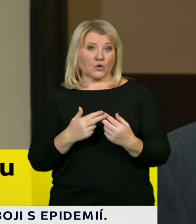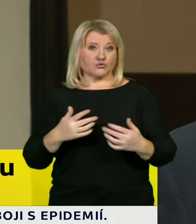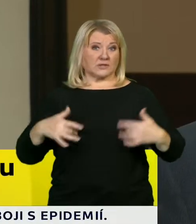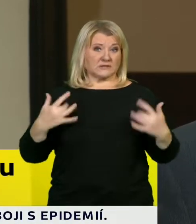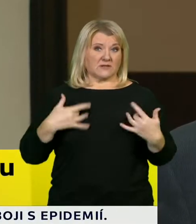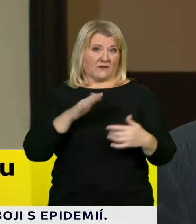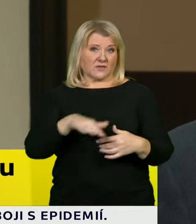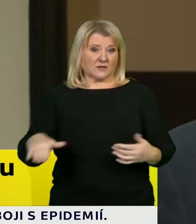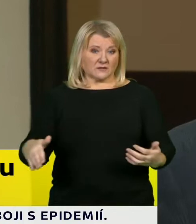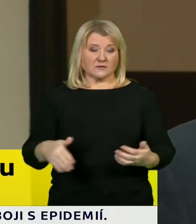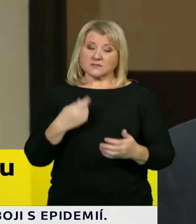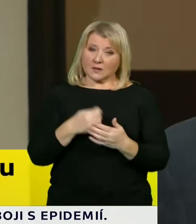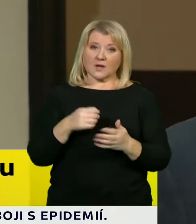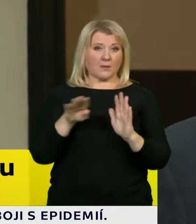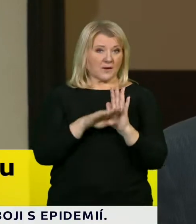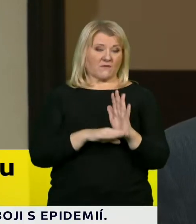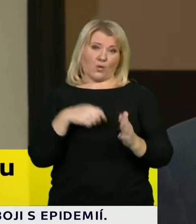pravidla platí pro každého.